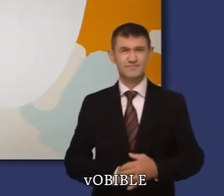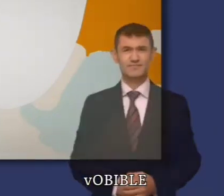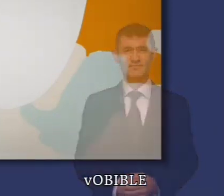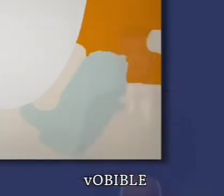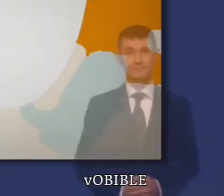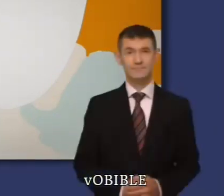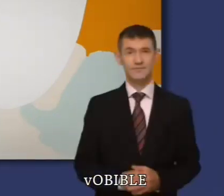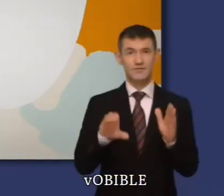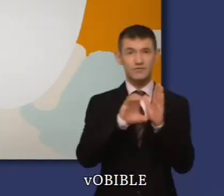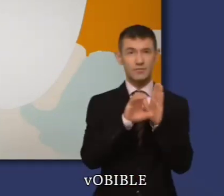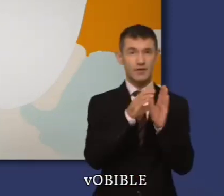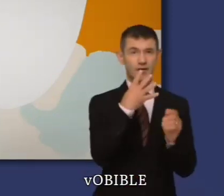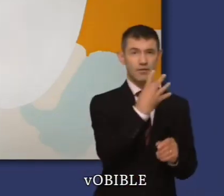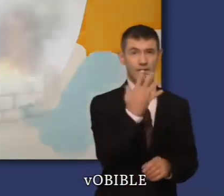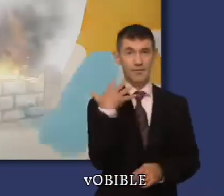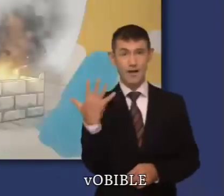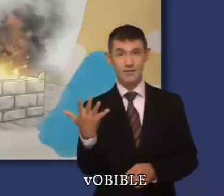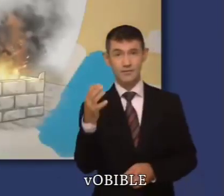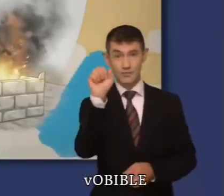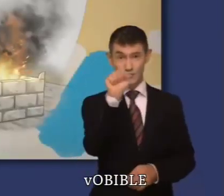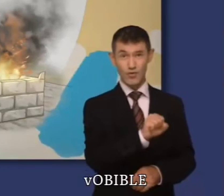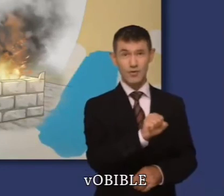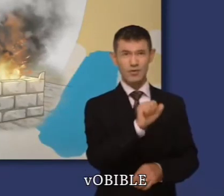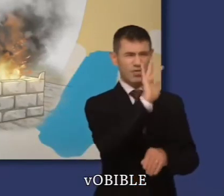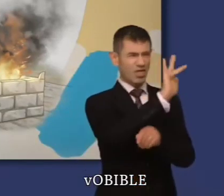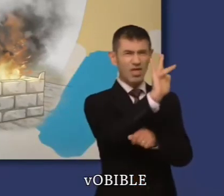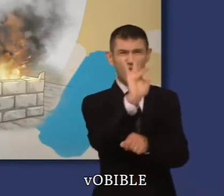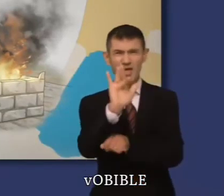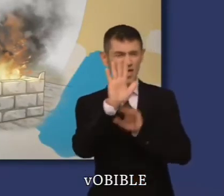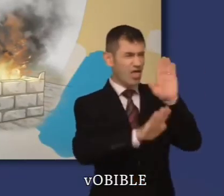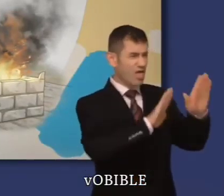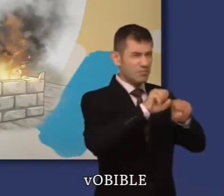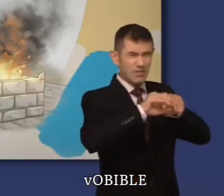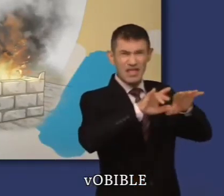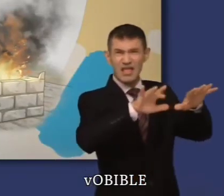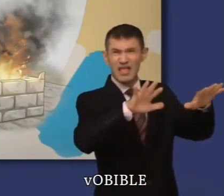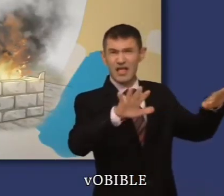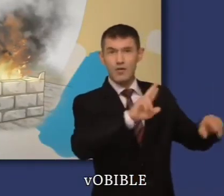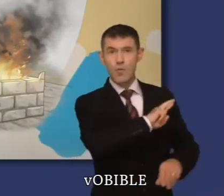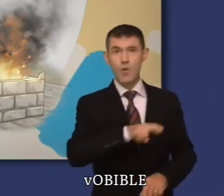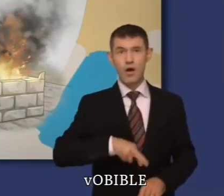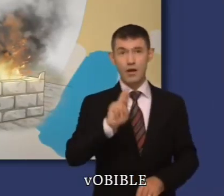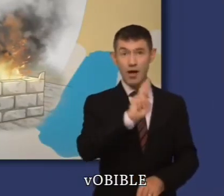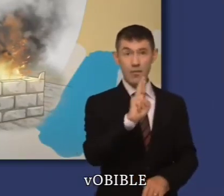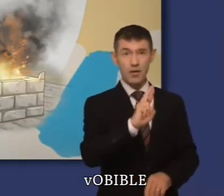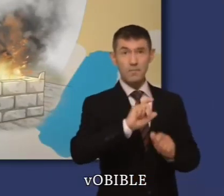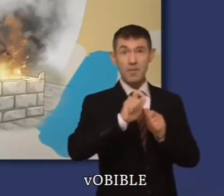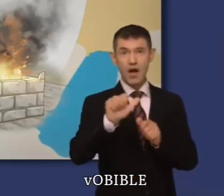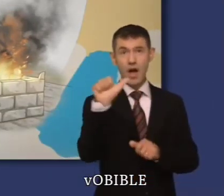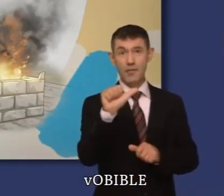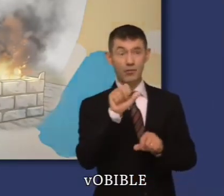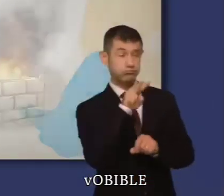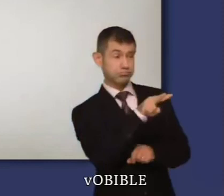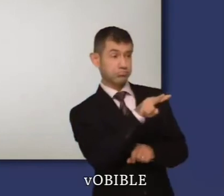Au chapitre 14 et 15, Roboam puis Abiyam laissent le faux culte se répandre dans le royaume du Sud.